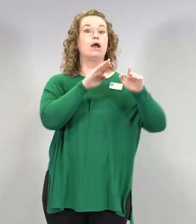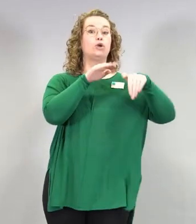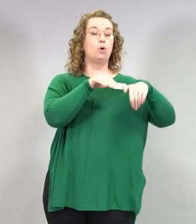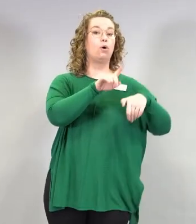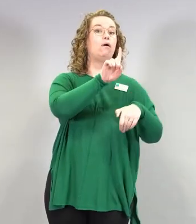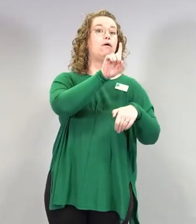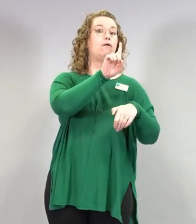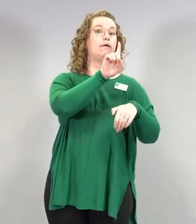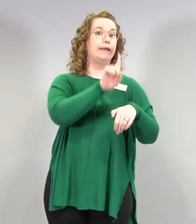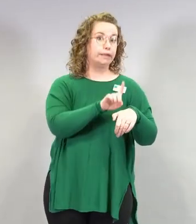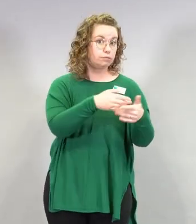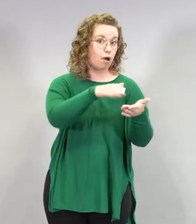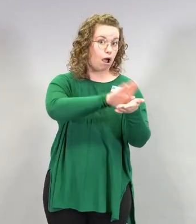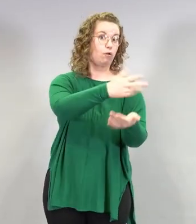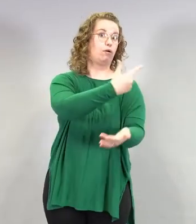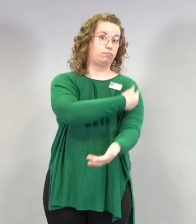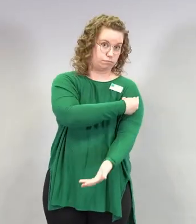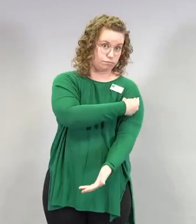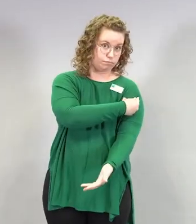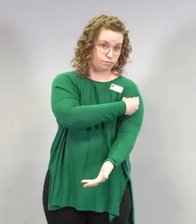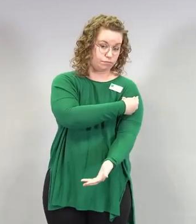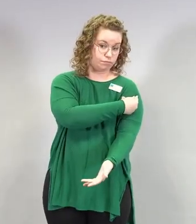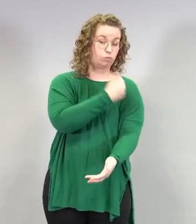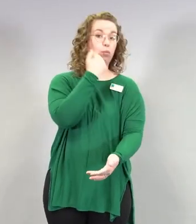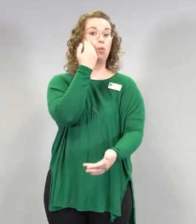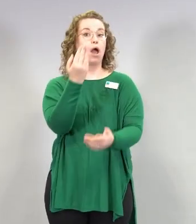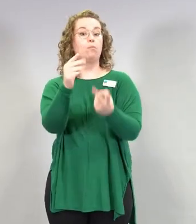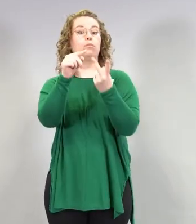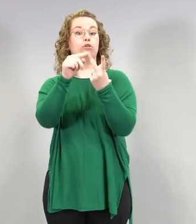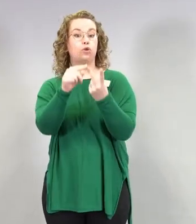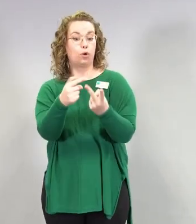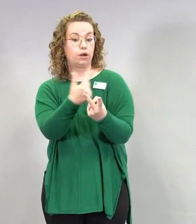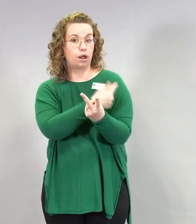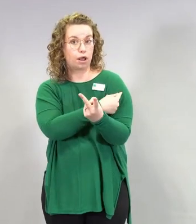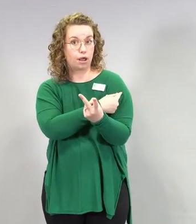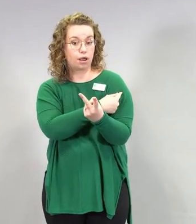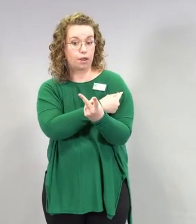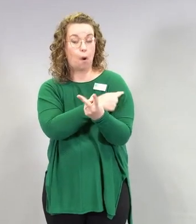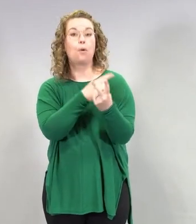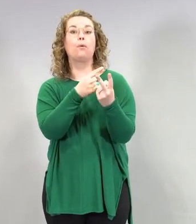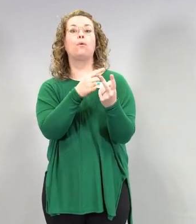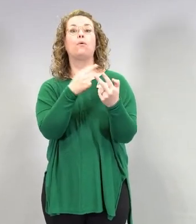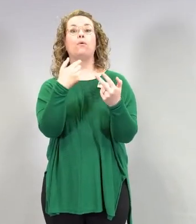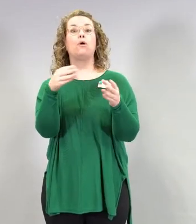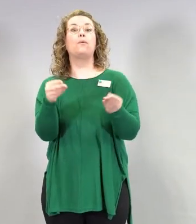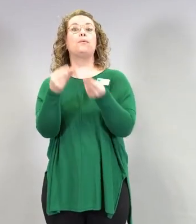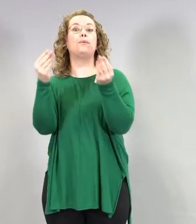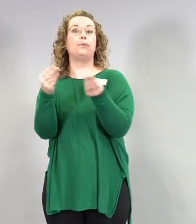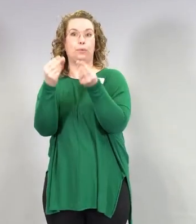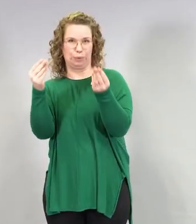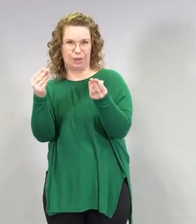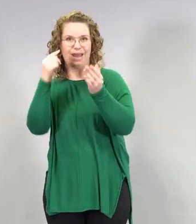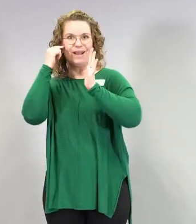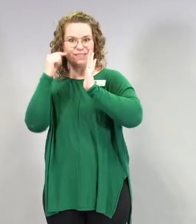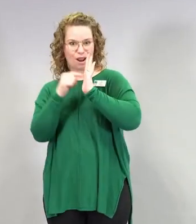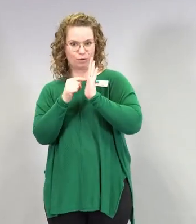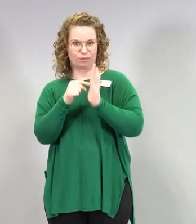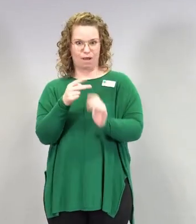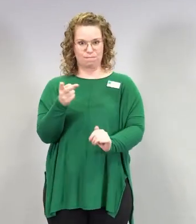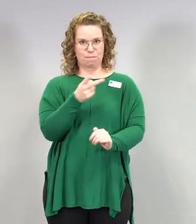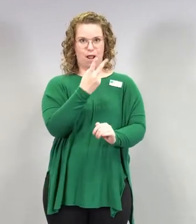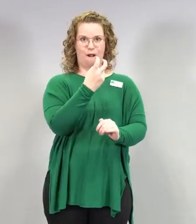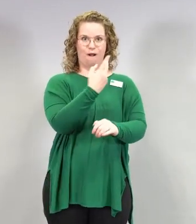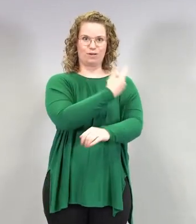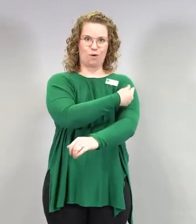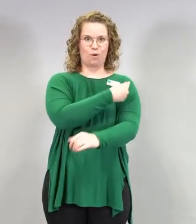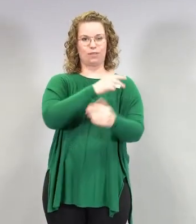voimakkaita, mutta sitten toisen annoksen jälkeen ne ovat huomattavasti lievempiä. Siinä mielessä nämä kaksi rokotetta